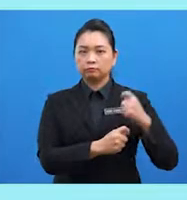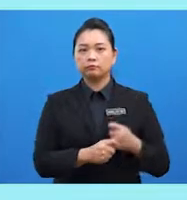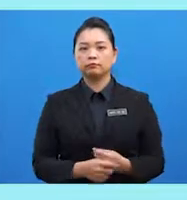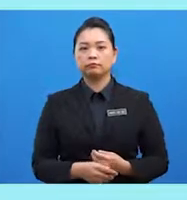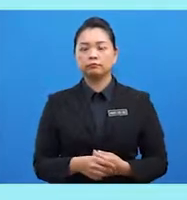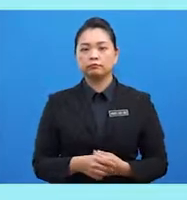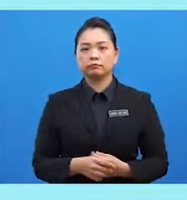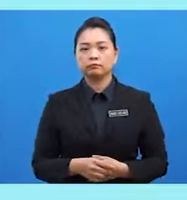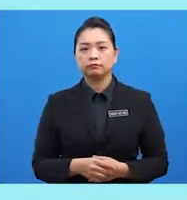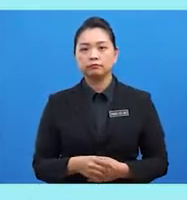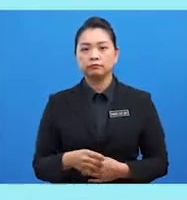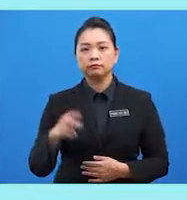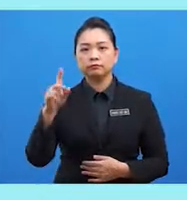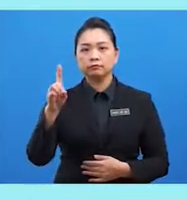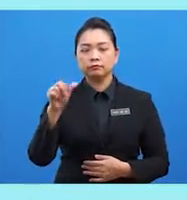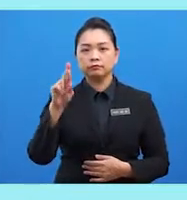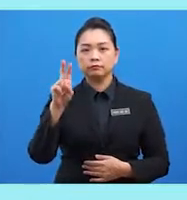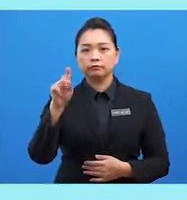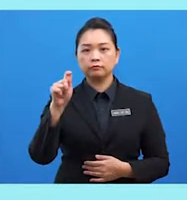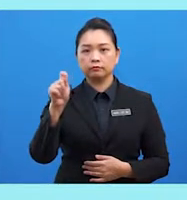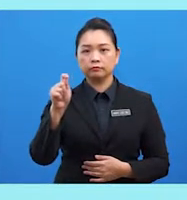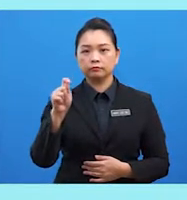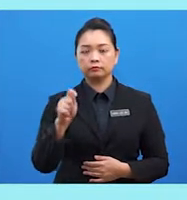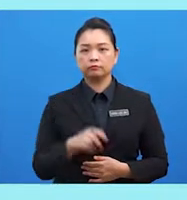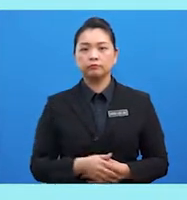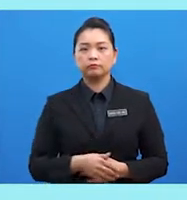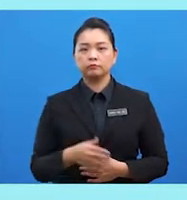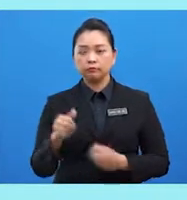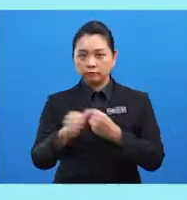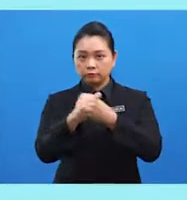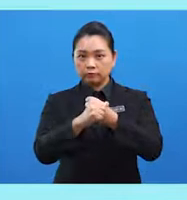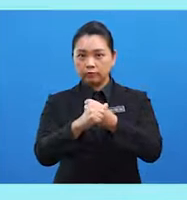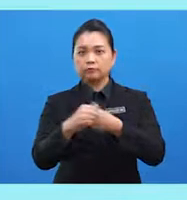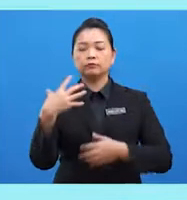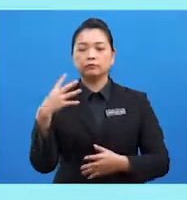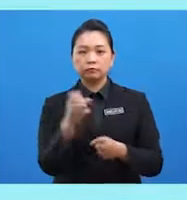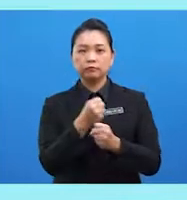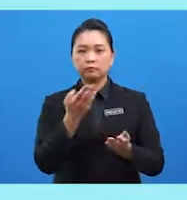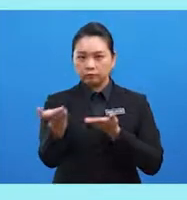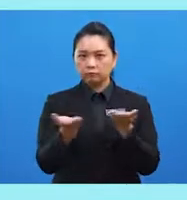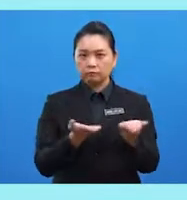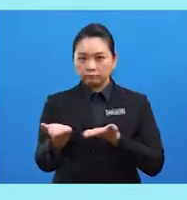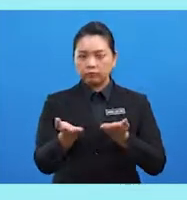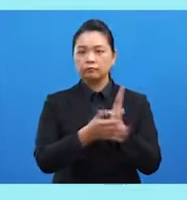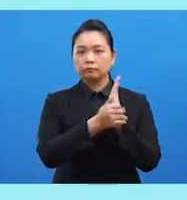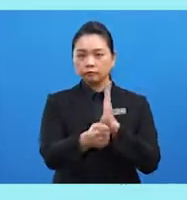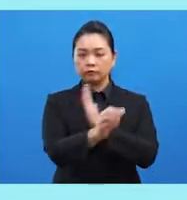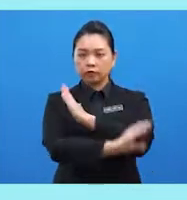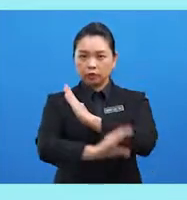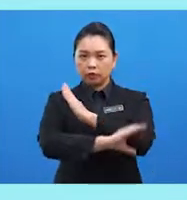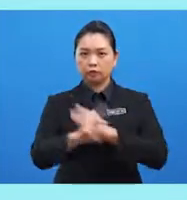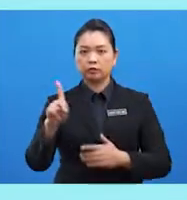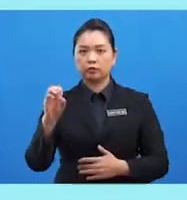darurat kerana ancaman komunis. Kita juga mendapat hikmat kepakaran negara Commonwealth menggubal